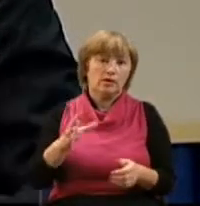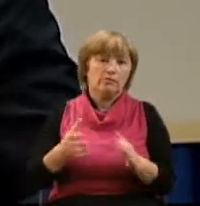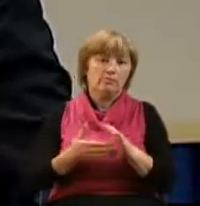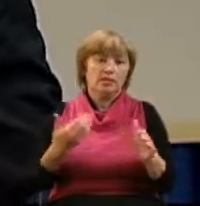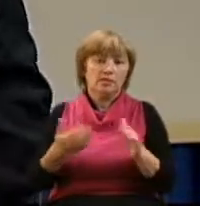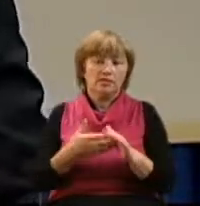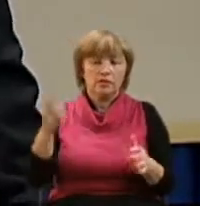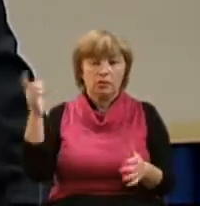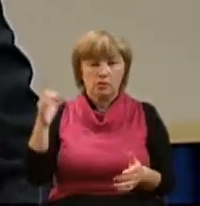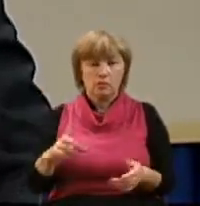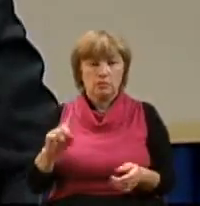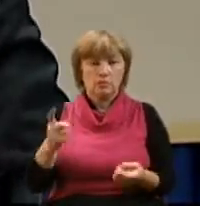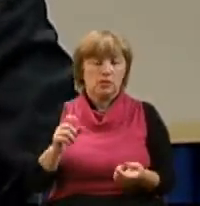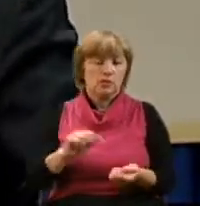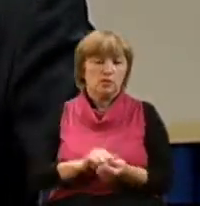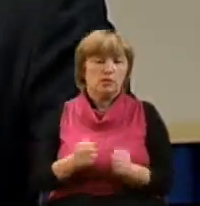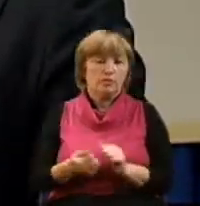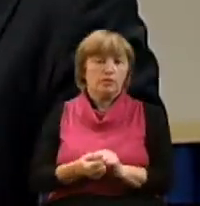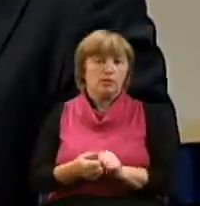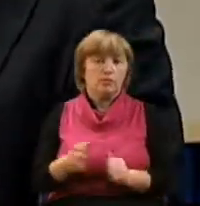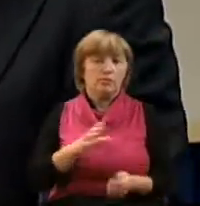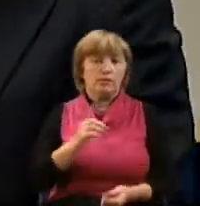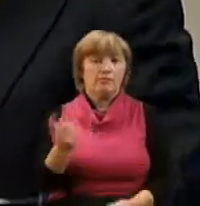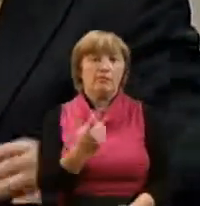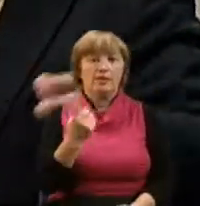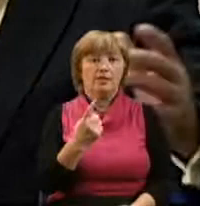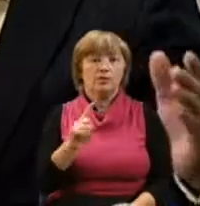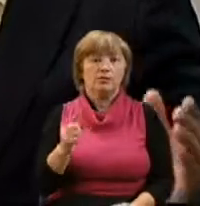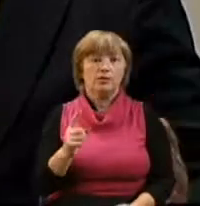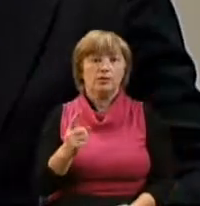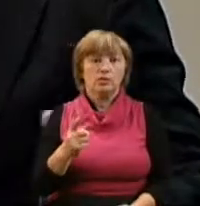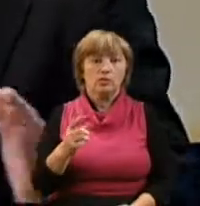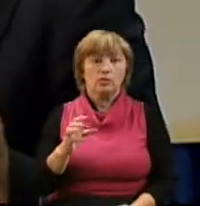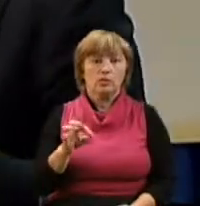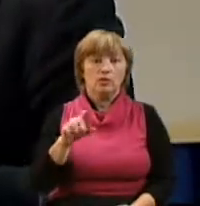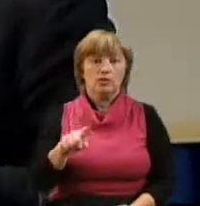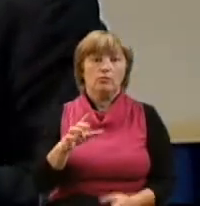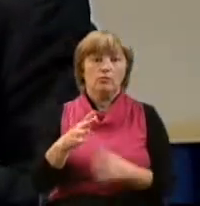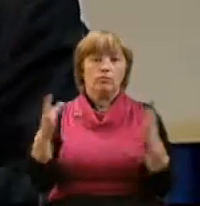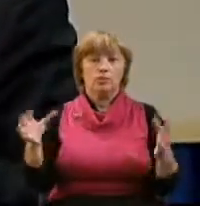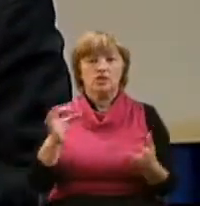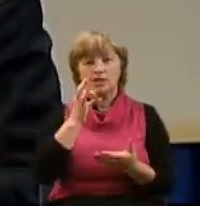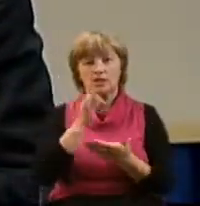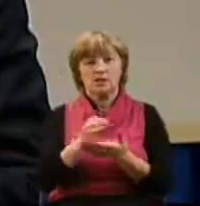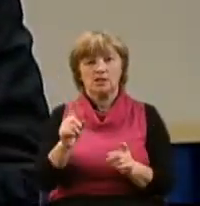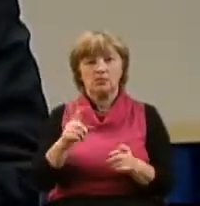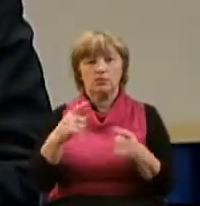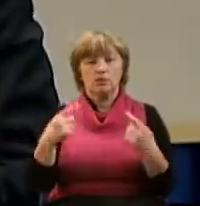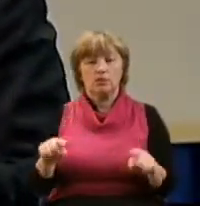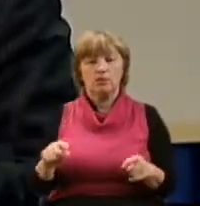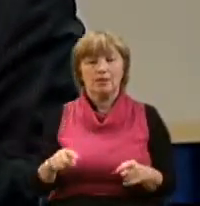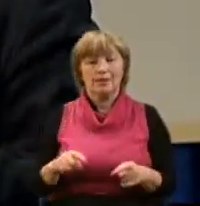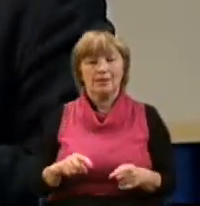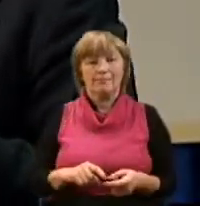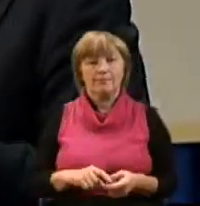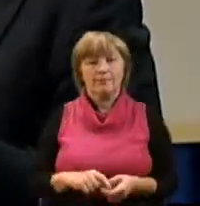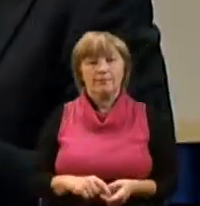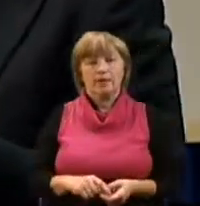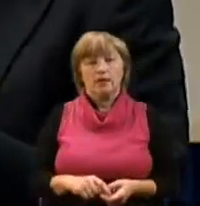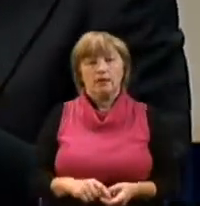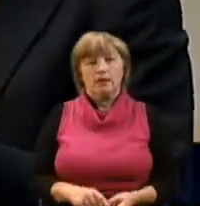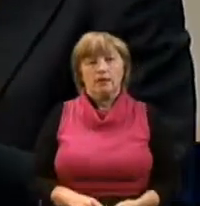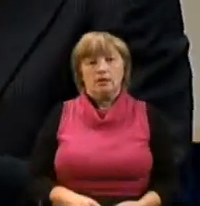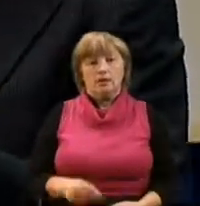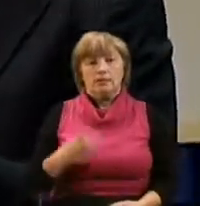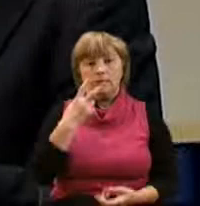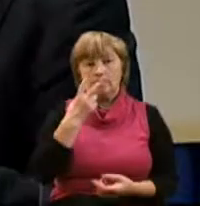Петр все-таки был первым? Почему же о Петре больше сказано, чем о других? Прежде всего,